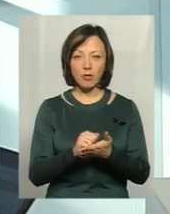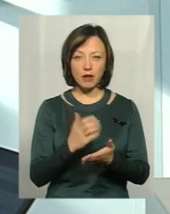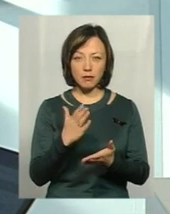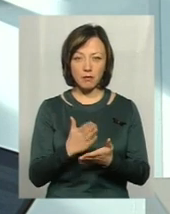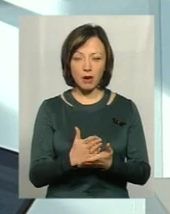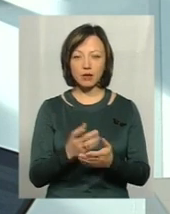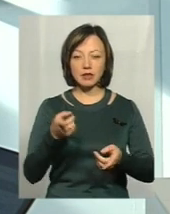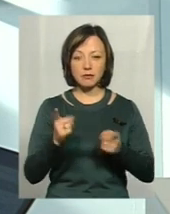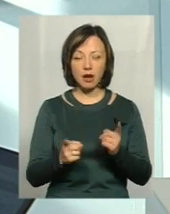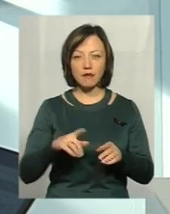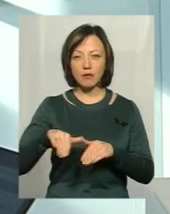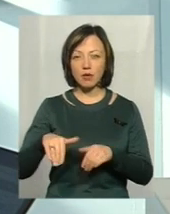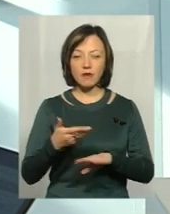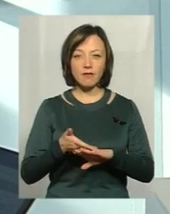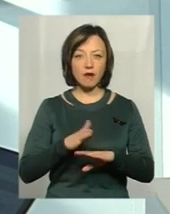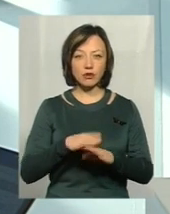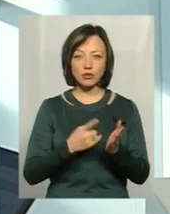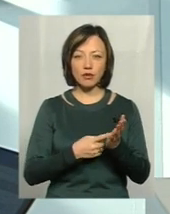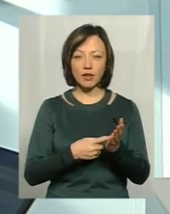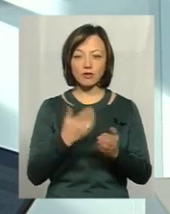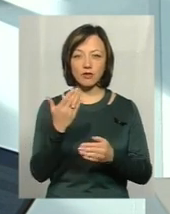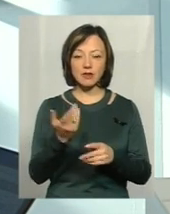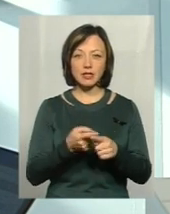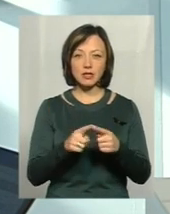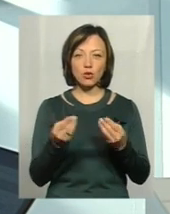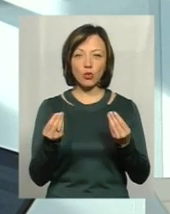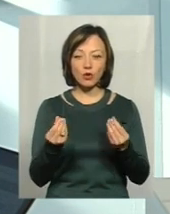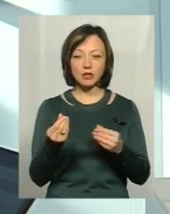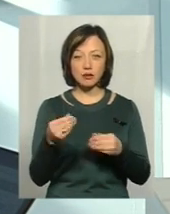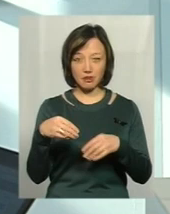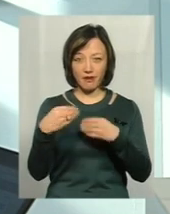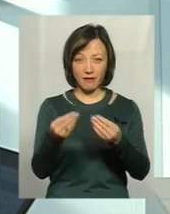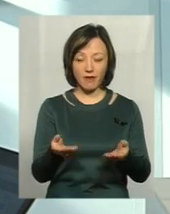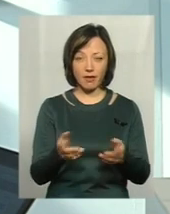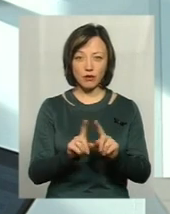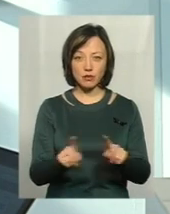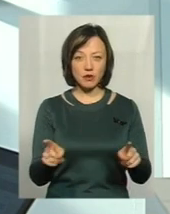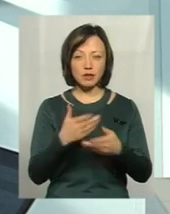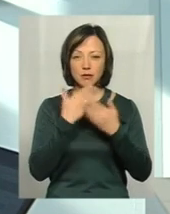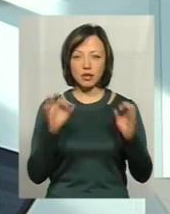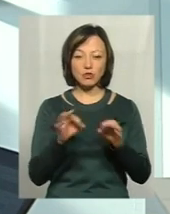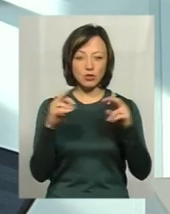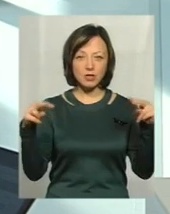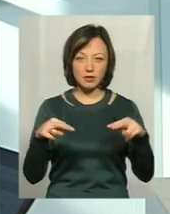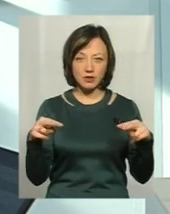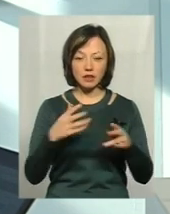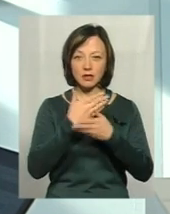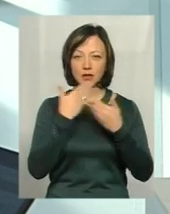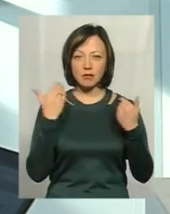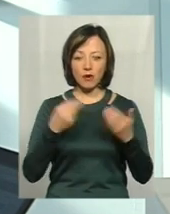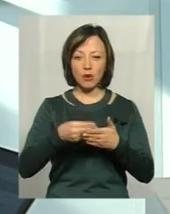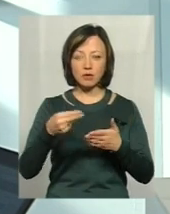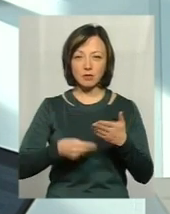мати, тому що насправді потім дуже важко довести, що ви взагалі ці кошти позичали, особливо, якщо немає жодних свідків, немає жодних